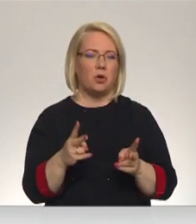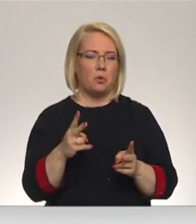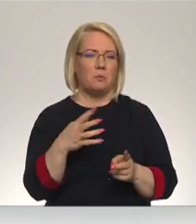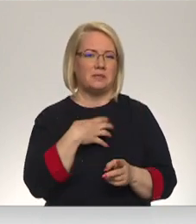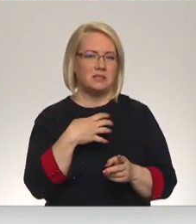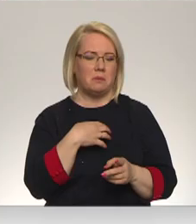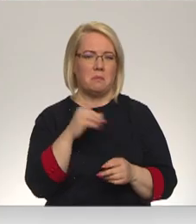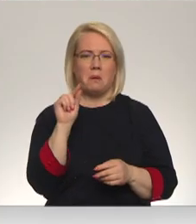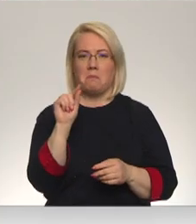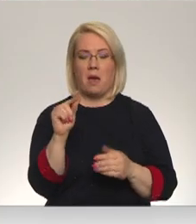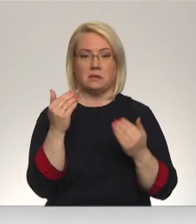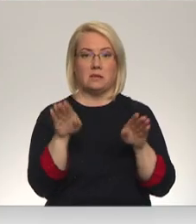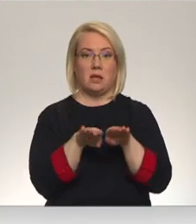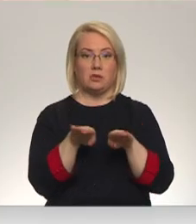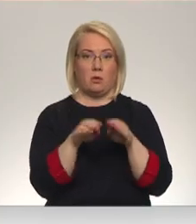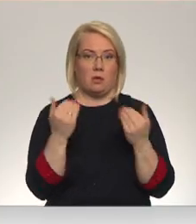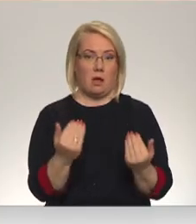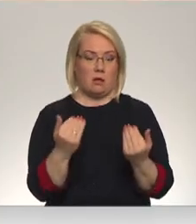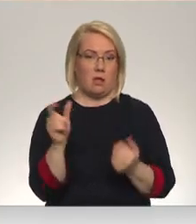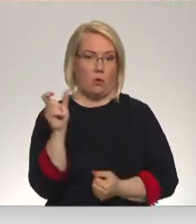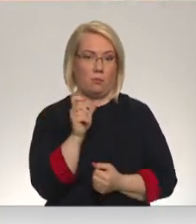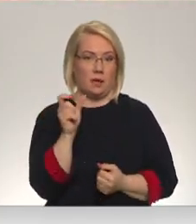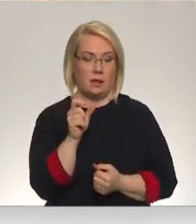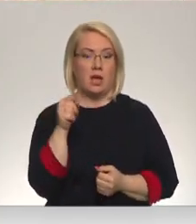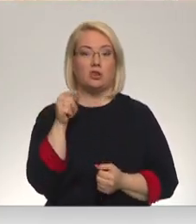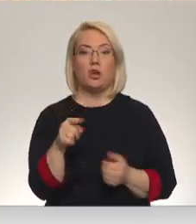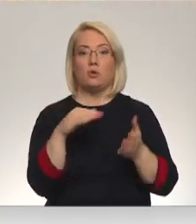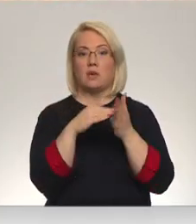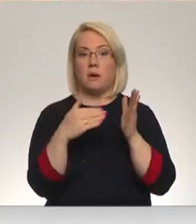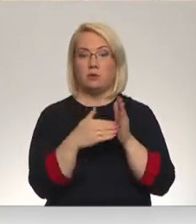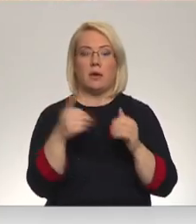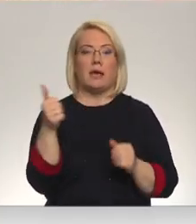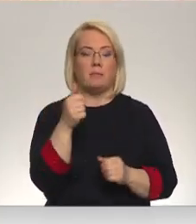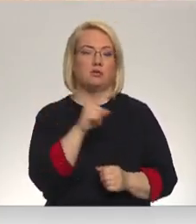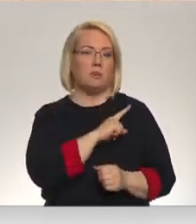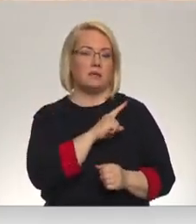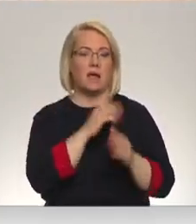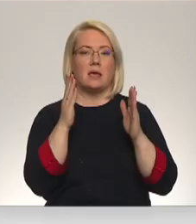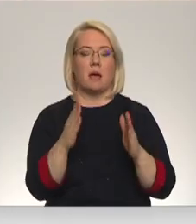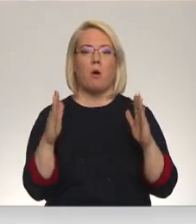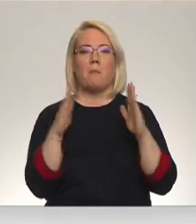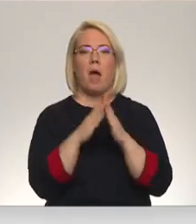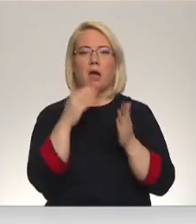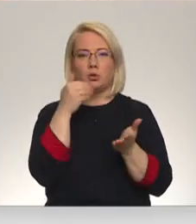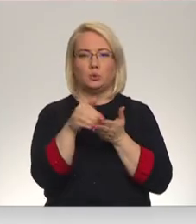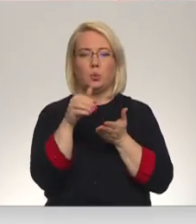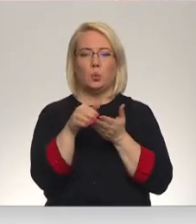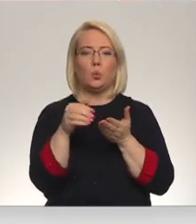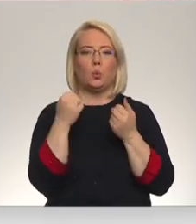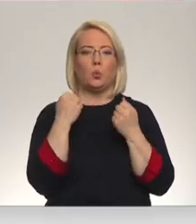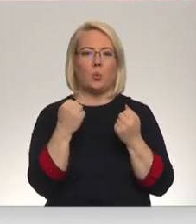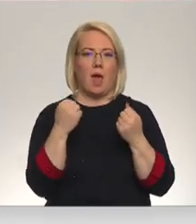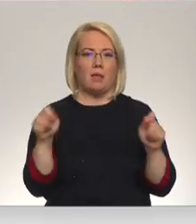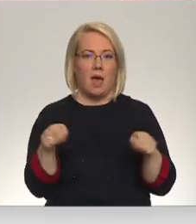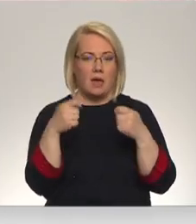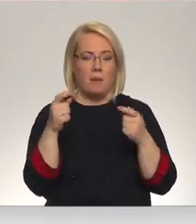salīdzinot ar patreizējo brīdi. Šajos apstākļos īpaši piesardzīgiem jābūt mājas cūku turētājiem. Arī